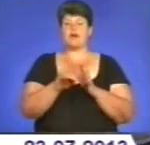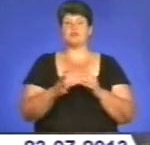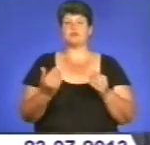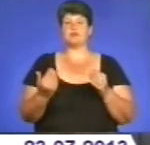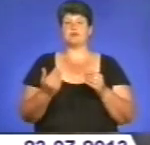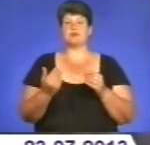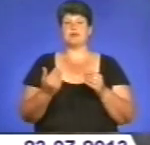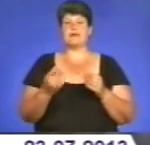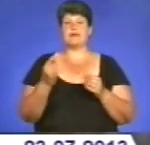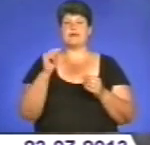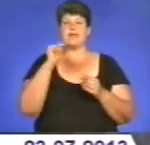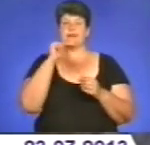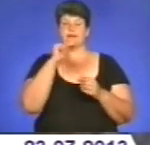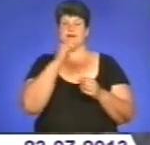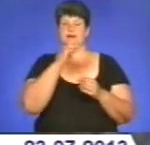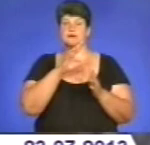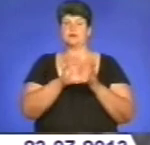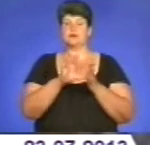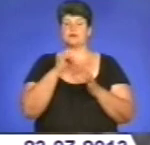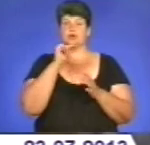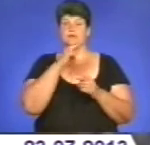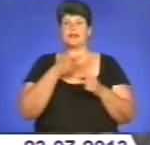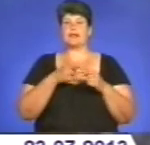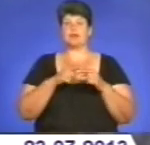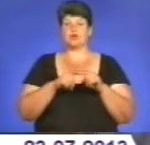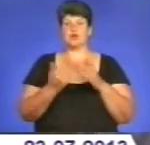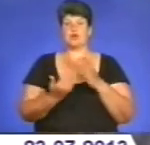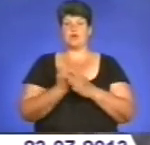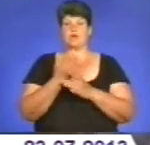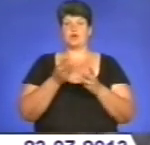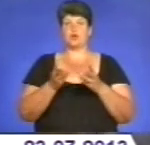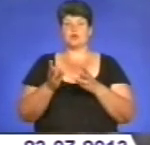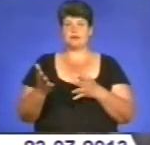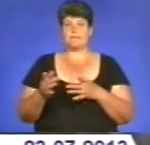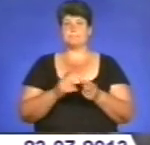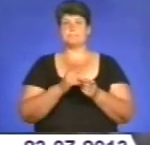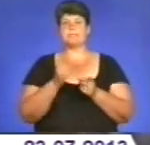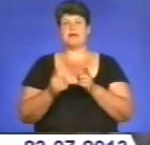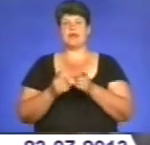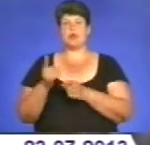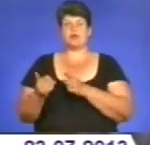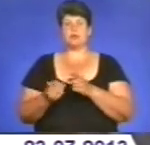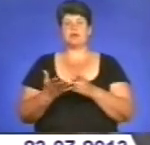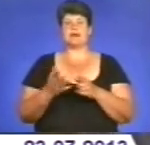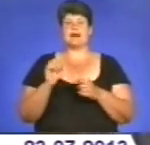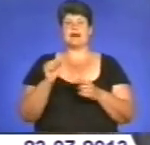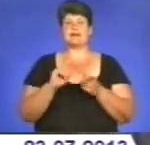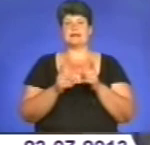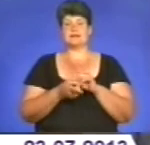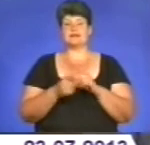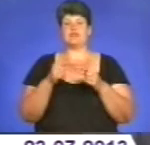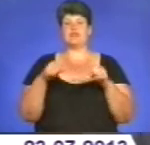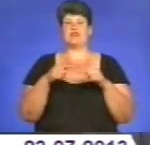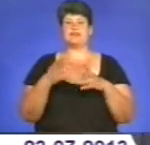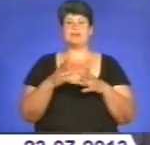Проваджуємо енергозащадні технології, нові котли, переходимо на альтернативні види палива. Але це все ж